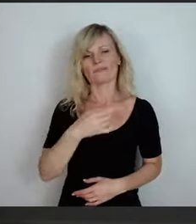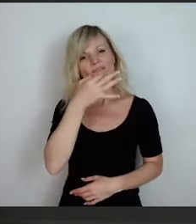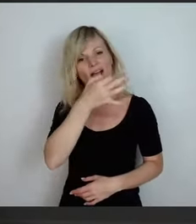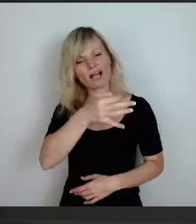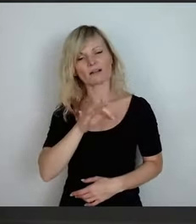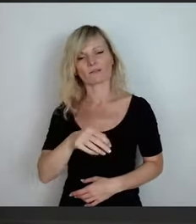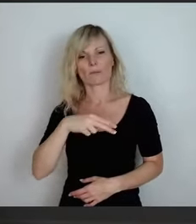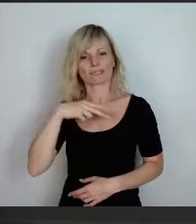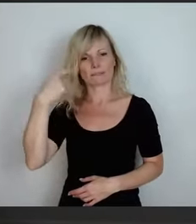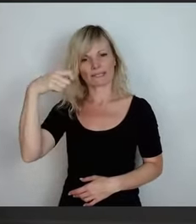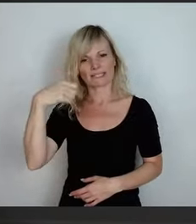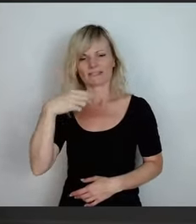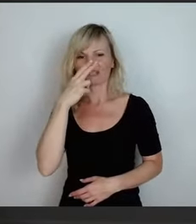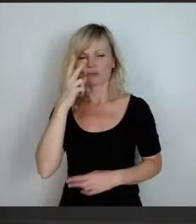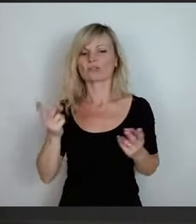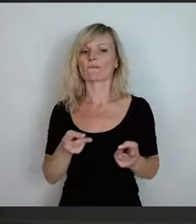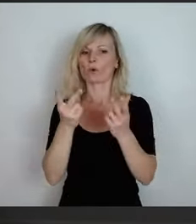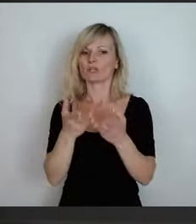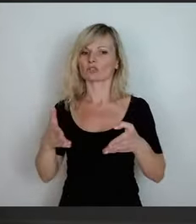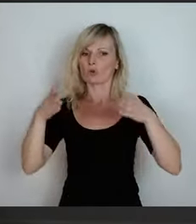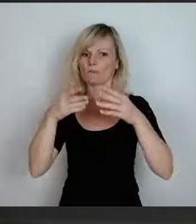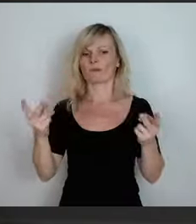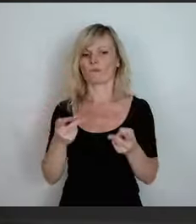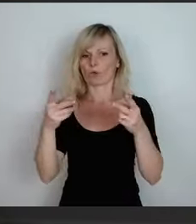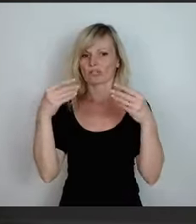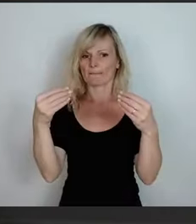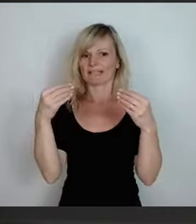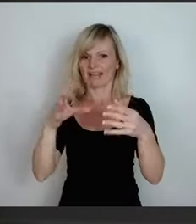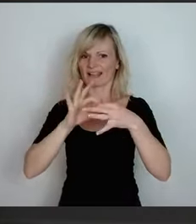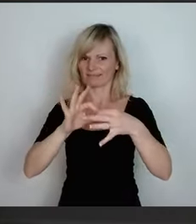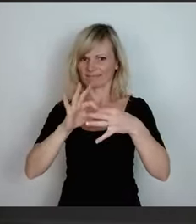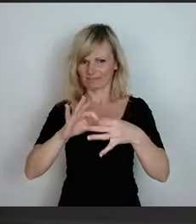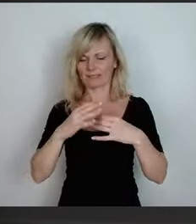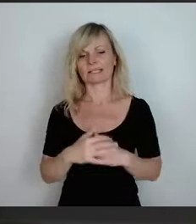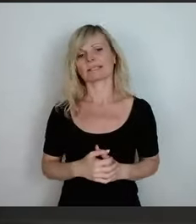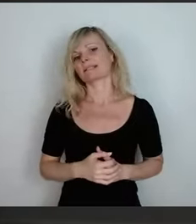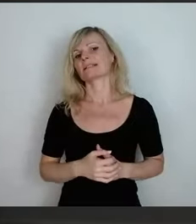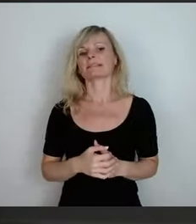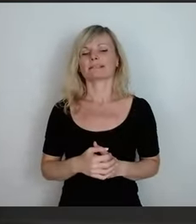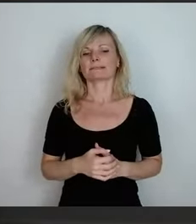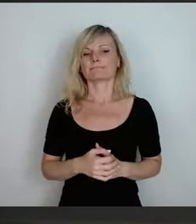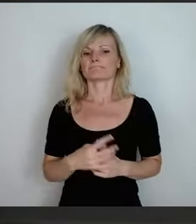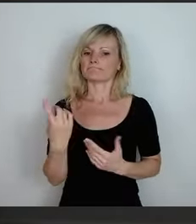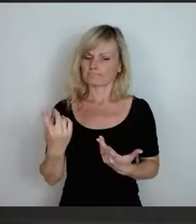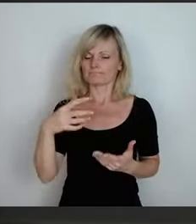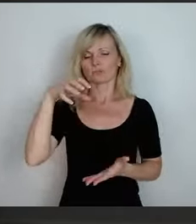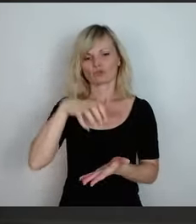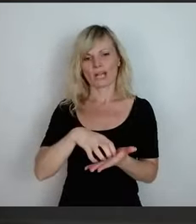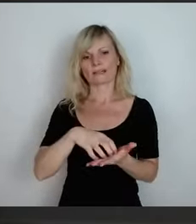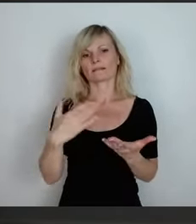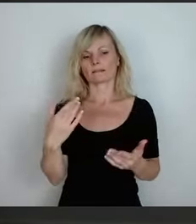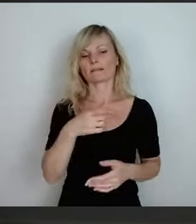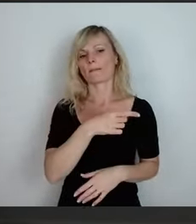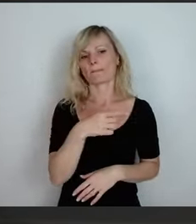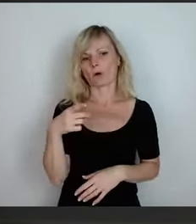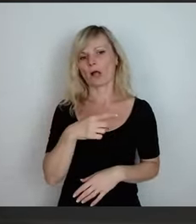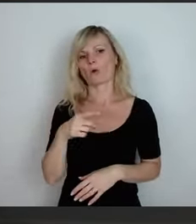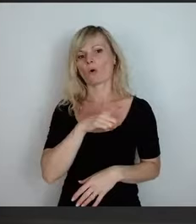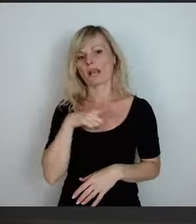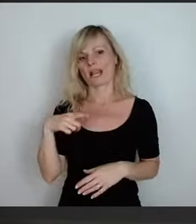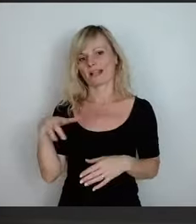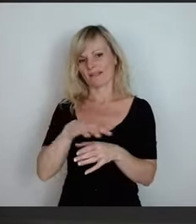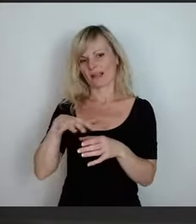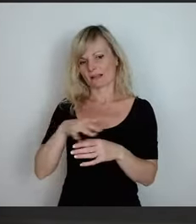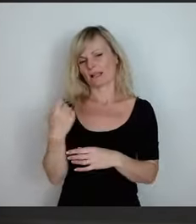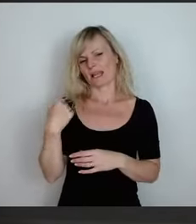Fördertöpfe, Fördermittel betrifft. Wir haben ja in der Stadt Bockauer Langefeld in den letzten Jahren sehr davon profitiert, sonst